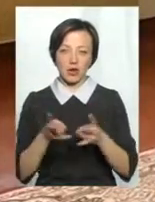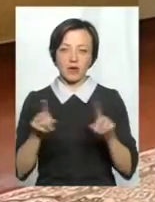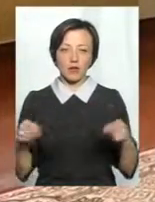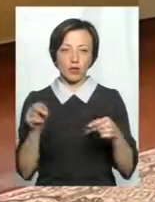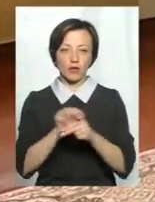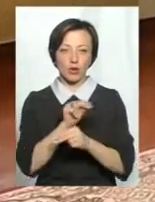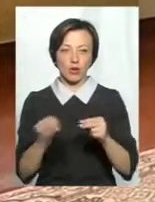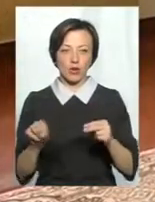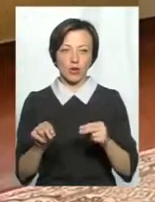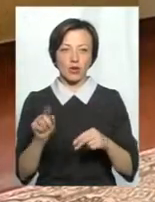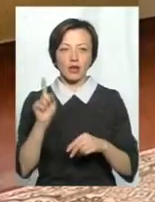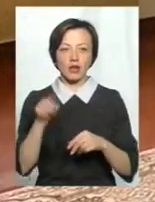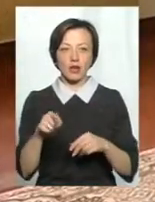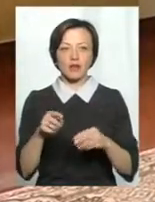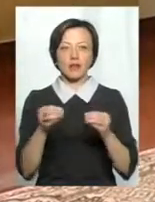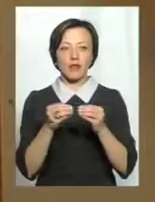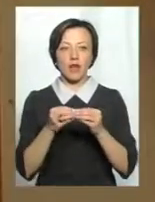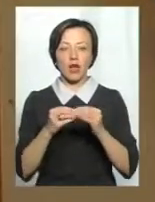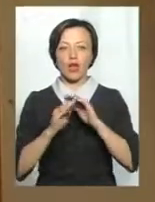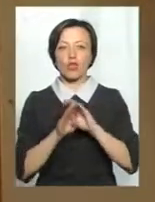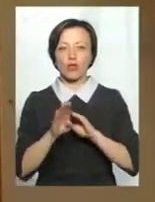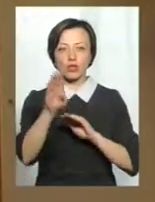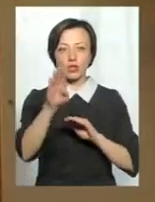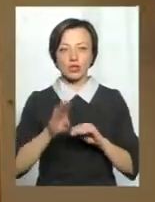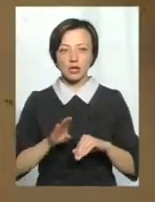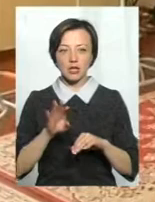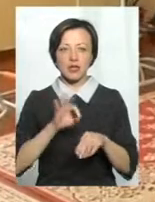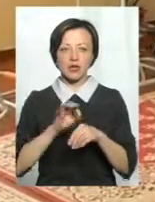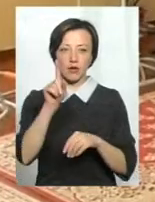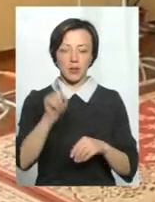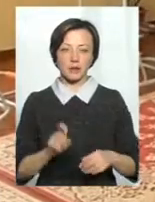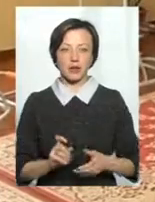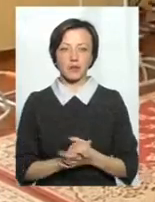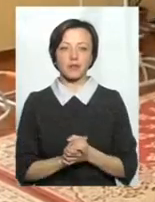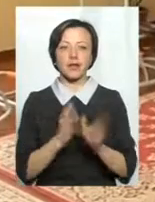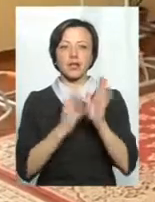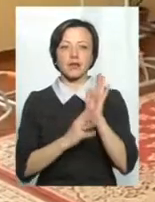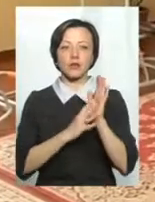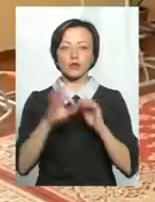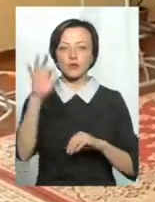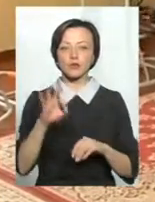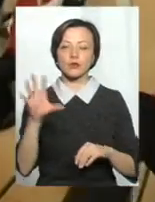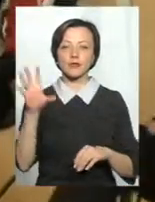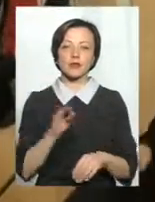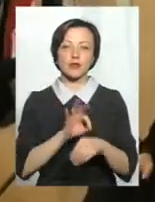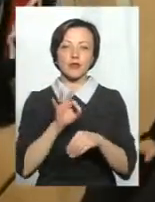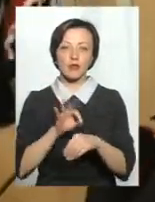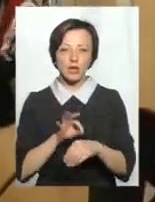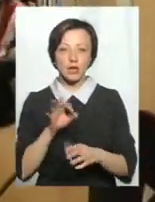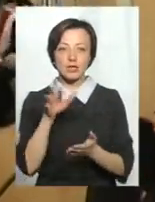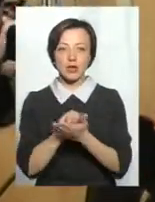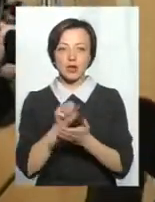лікування, навіть і до тої самої дошки, і вмінуватися за хворюванням хребта. Майже 90% усіх пацієнтів госпіталю